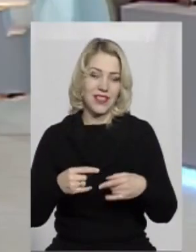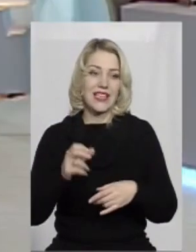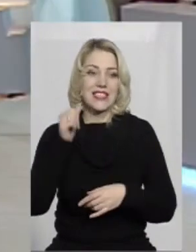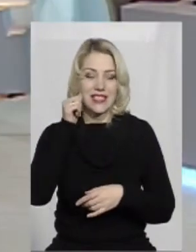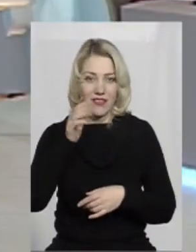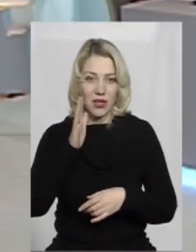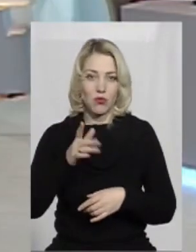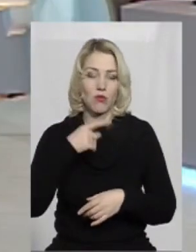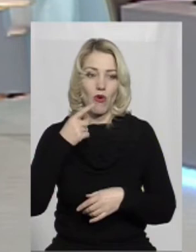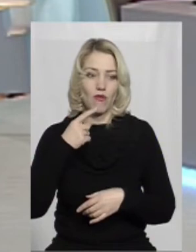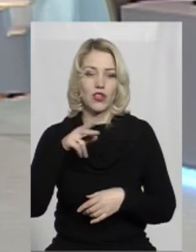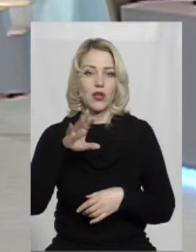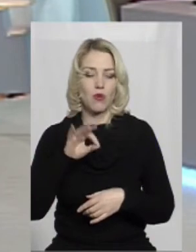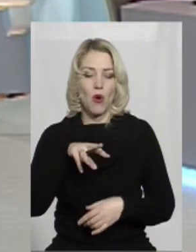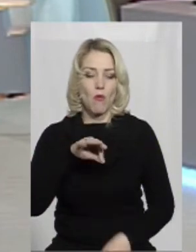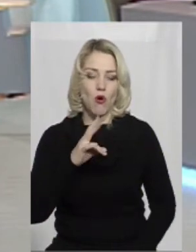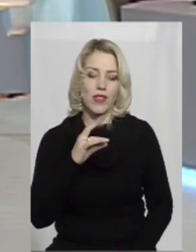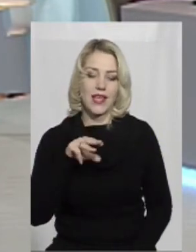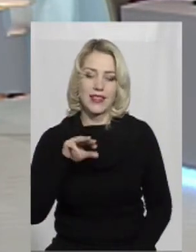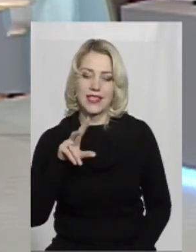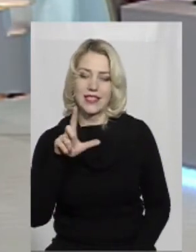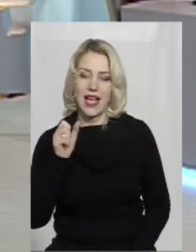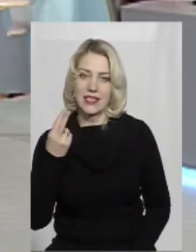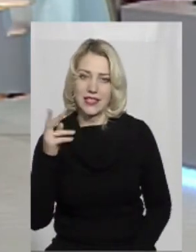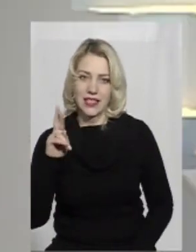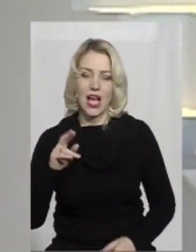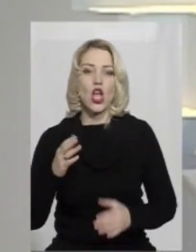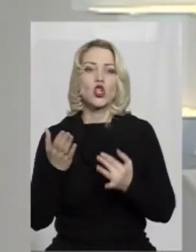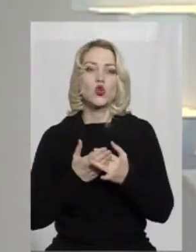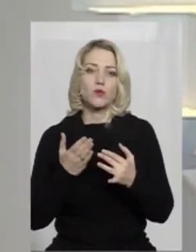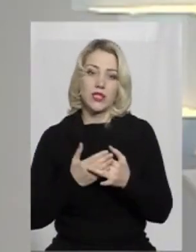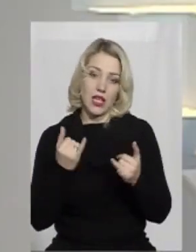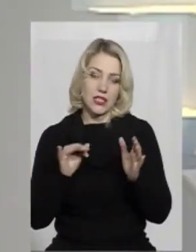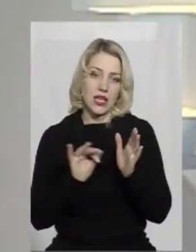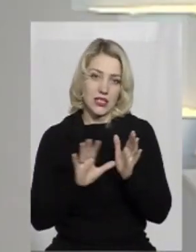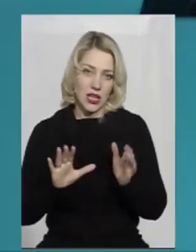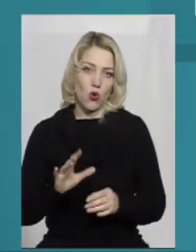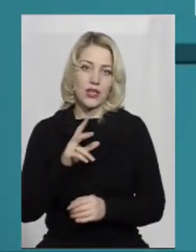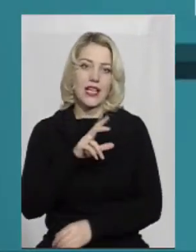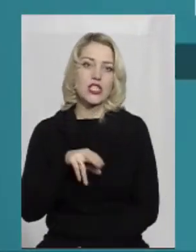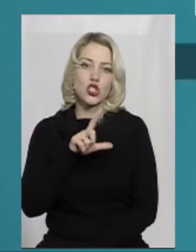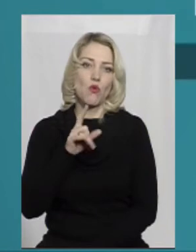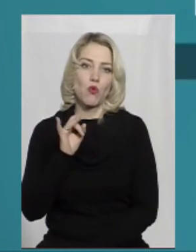Завтра будемо говорити про монетизацію субсидій, а прямо зараз про рекорд над Збручем.